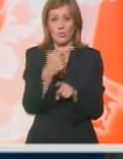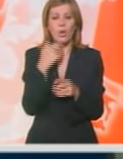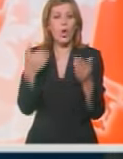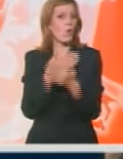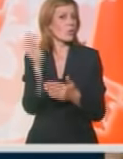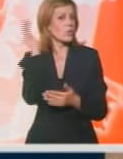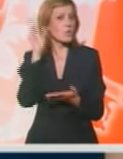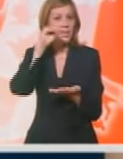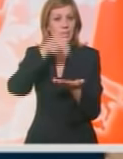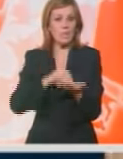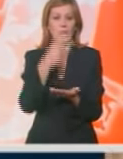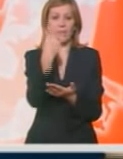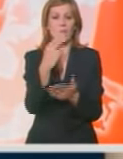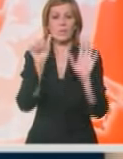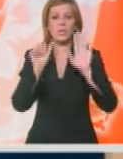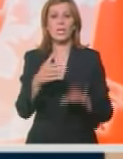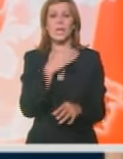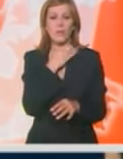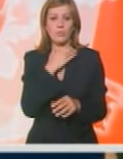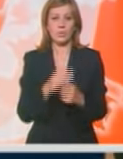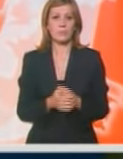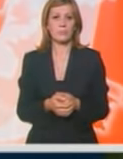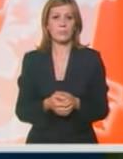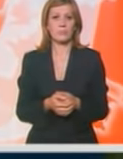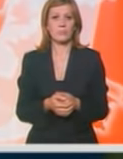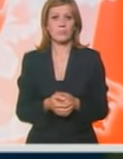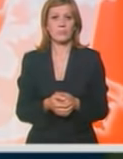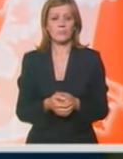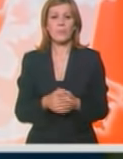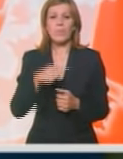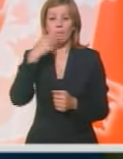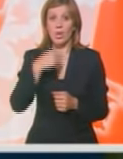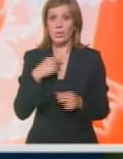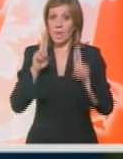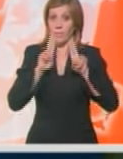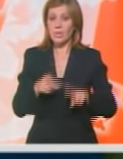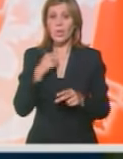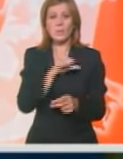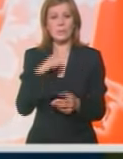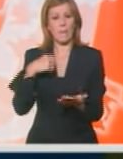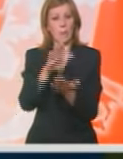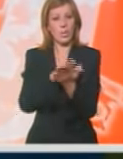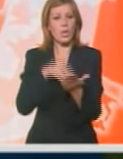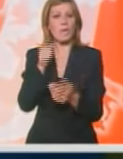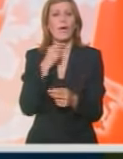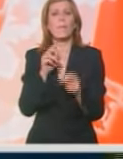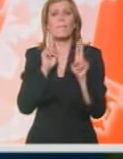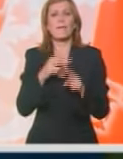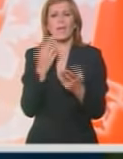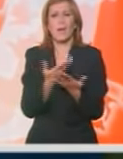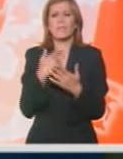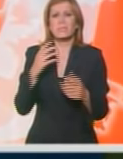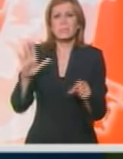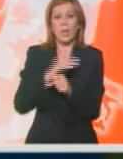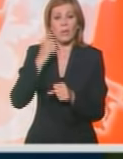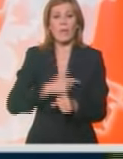soslušanje zakazano je za 26. august. Govorio sam istinu od samog početka. Ovo je pravi progon. Na